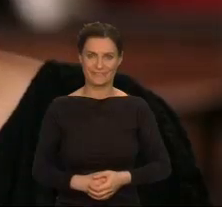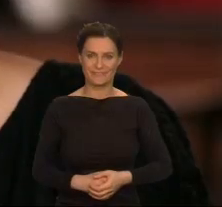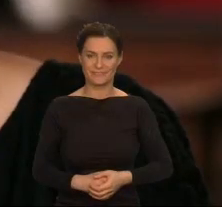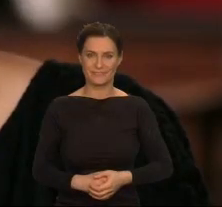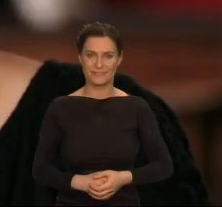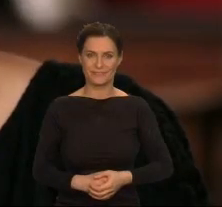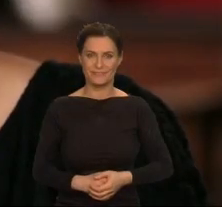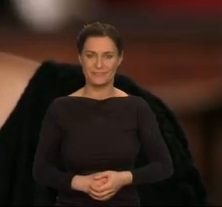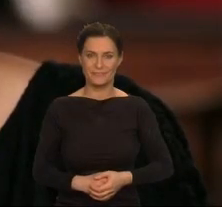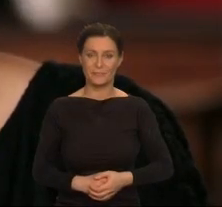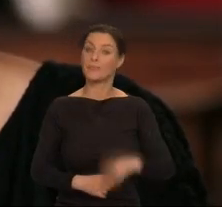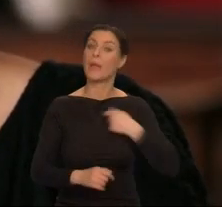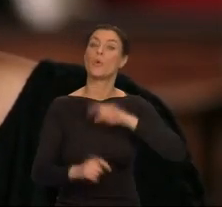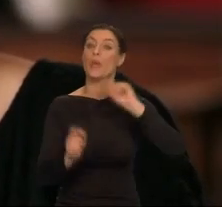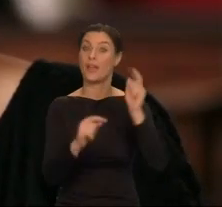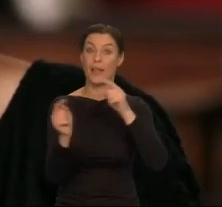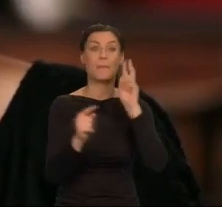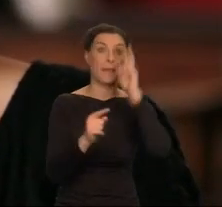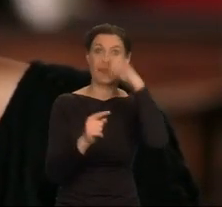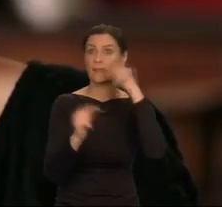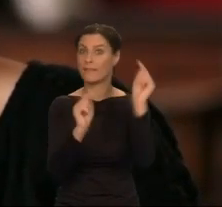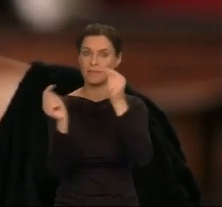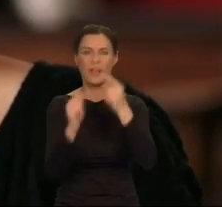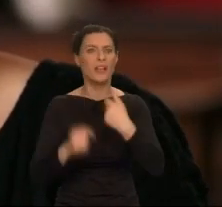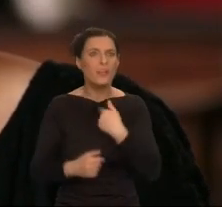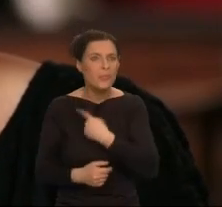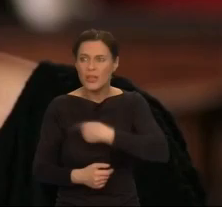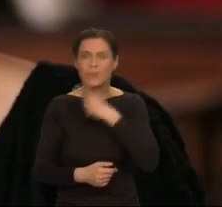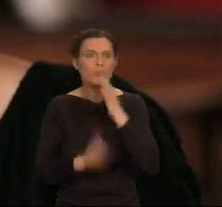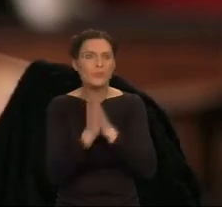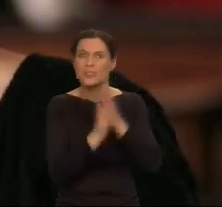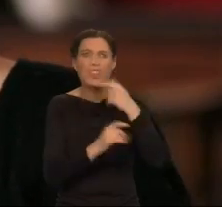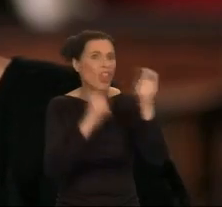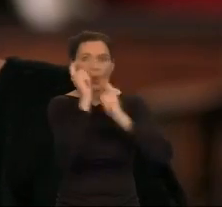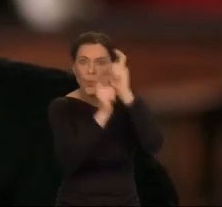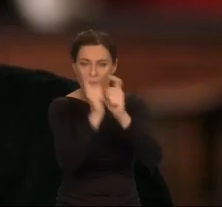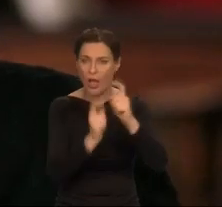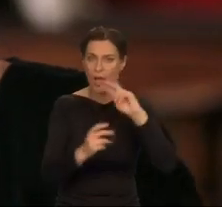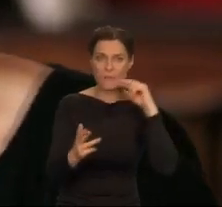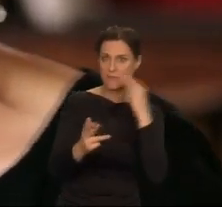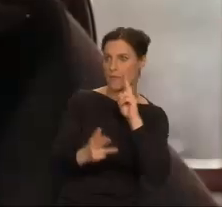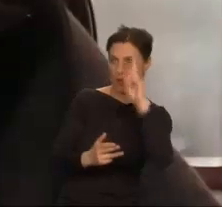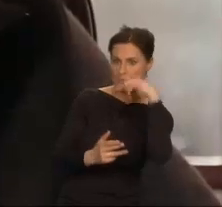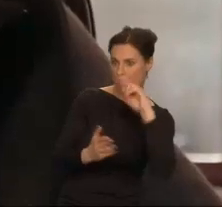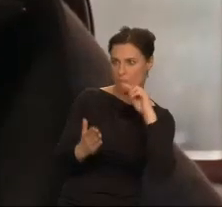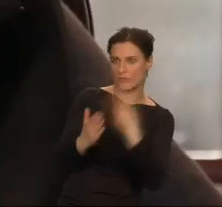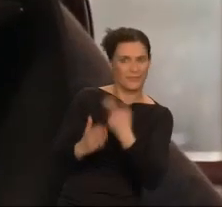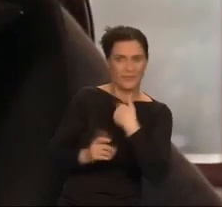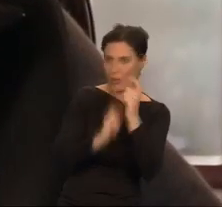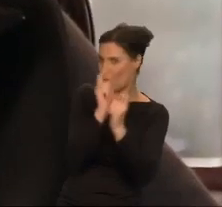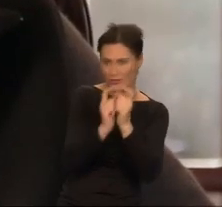Podczas ich ożywionych rozmów prosiliśmy, nie kłóćcie się. Odpowiadali, a nie kłótnia, lecz dyskusja.